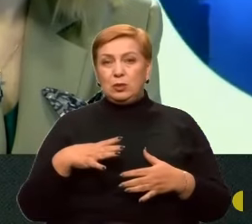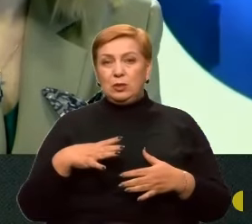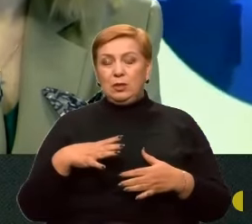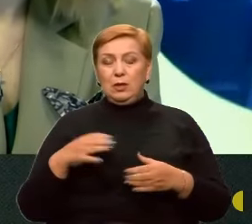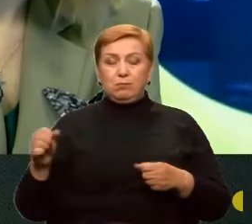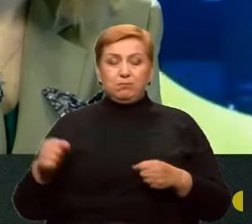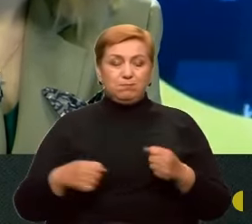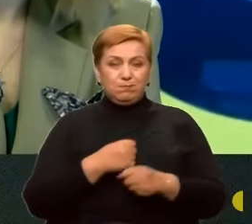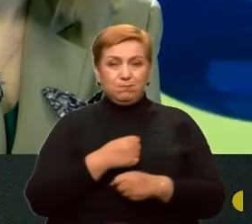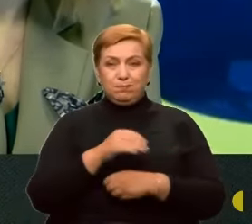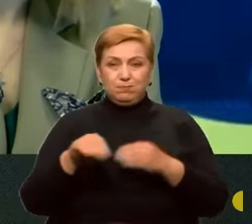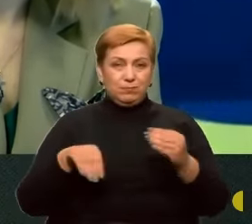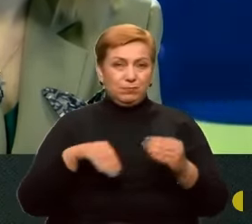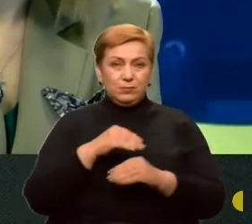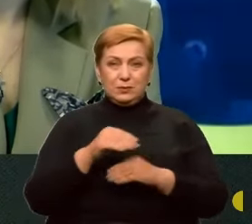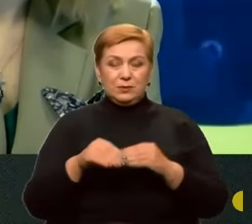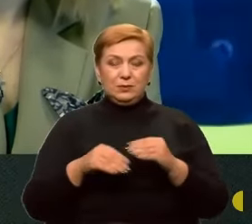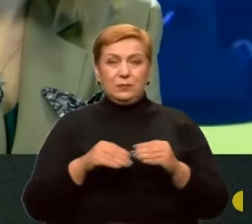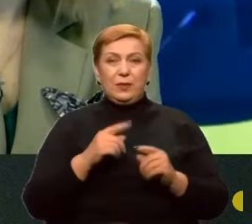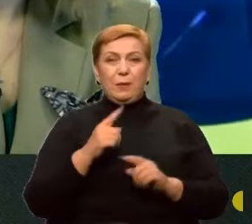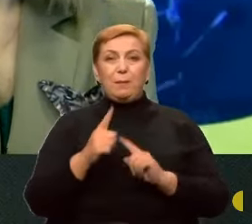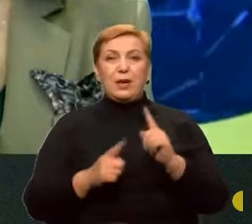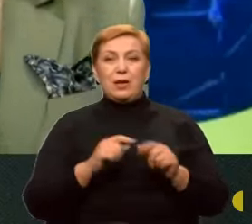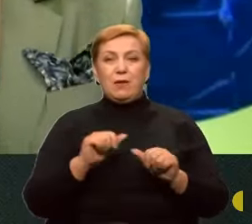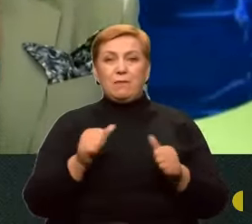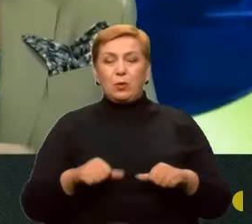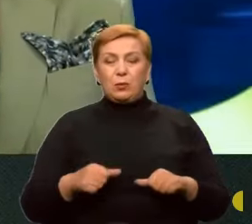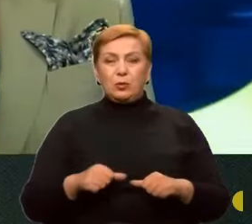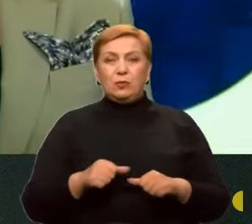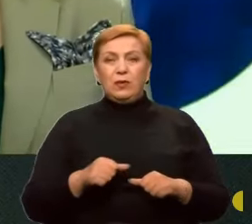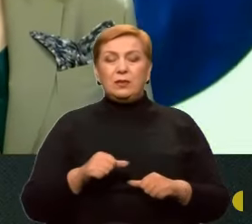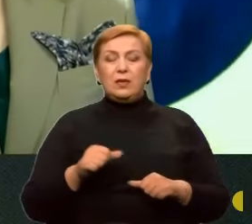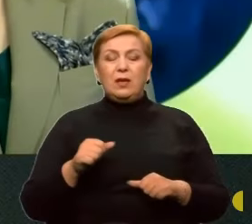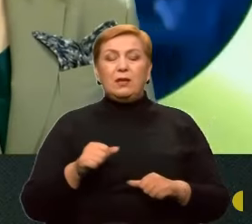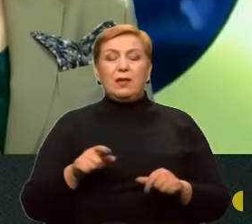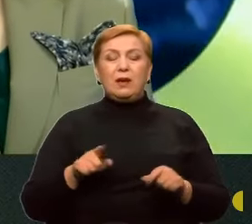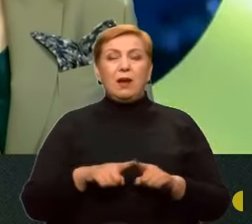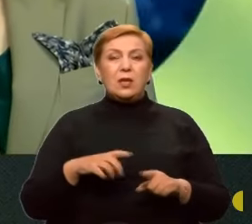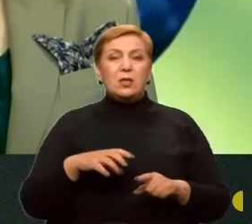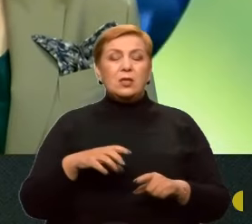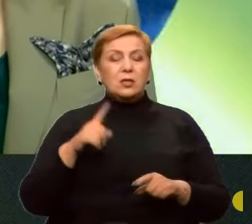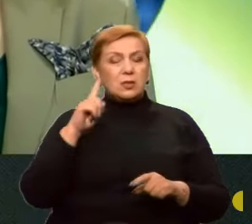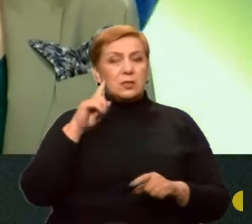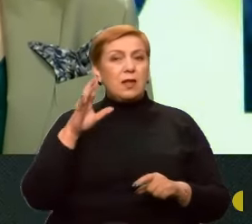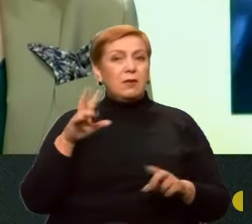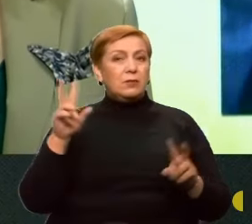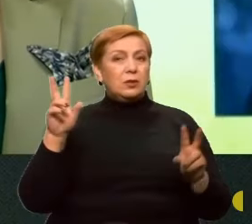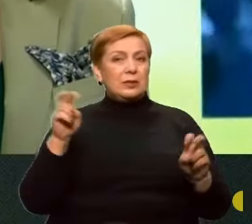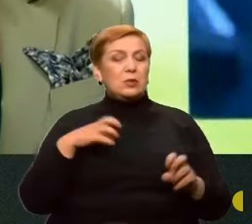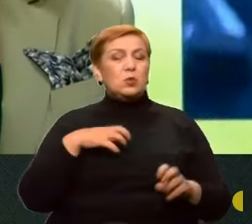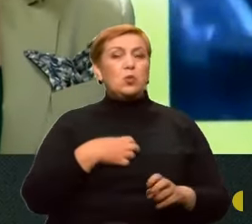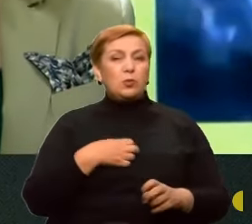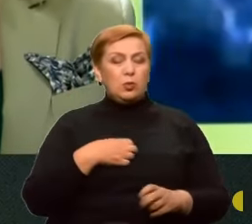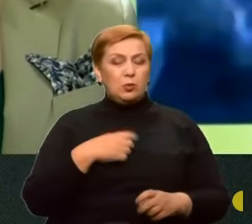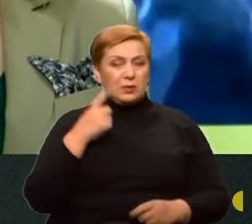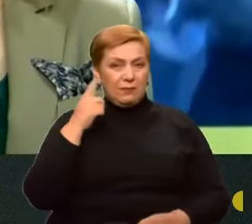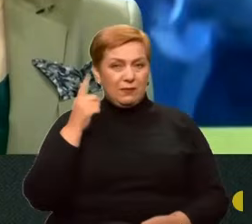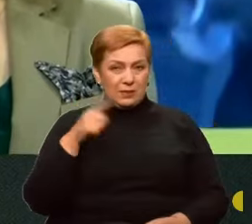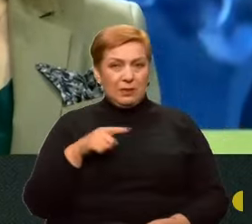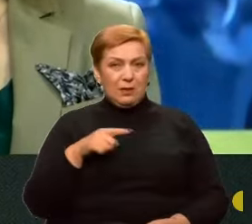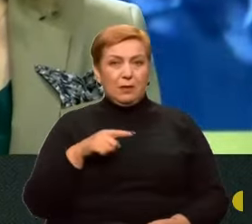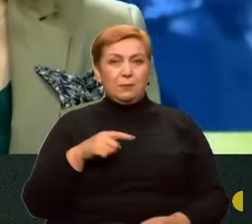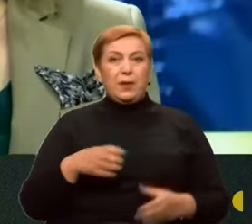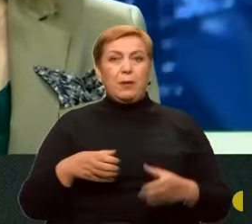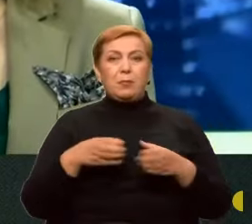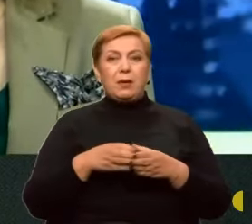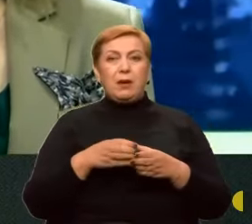переформатування. Оця ж славно звісна, точніше сумно звісна 810-та бригада морської піхоти, по якій нещодавно прилетіла.